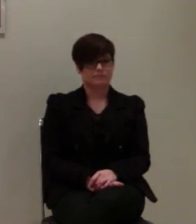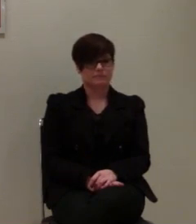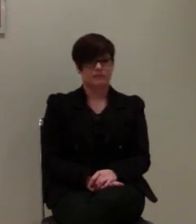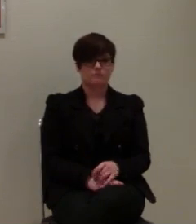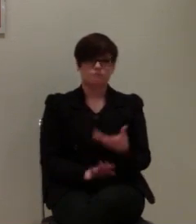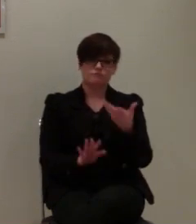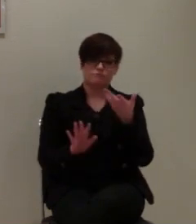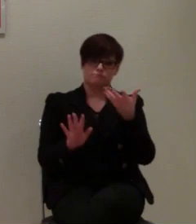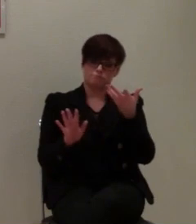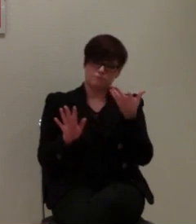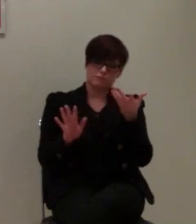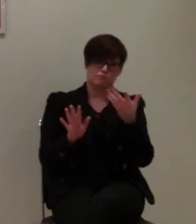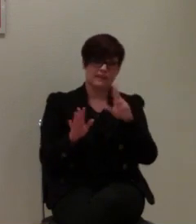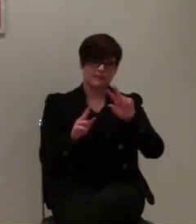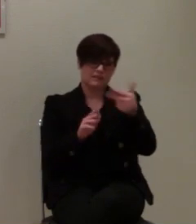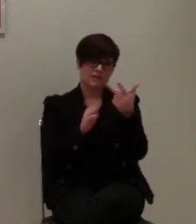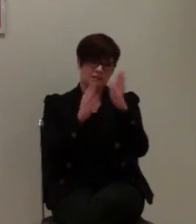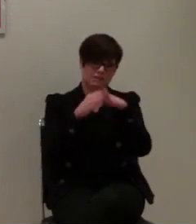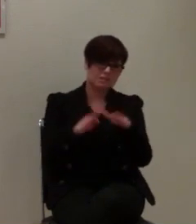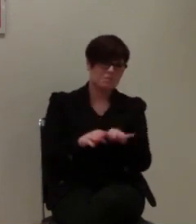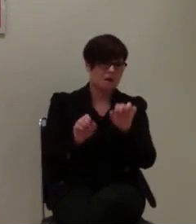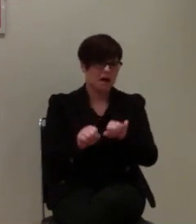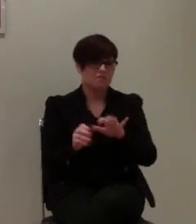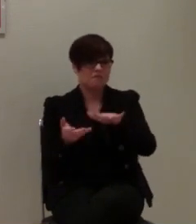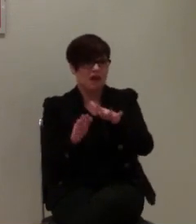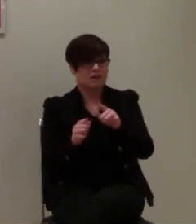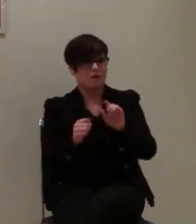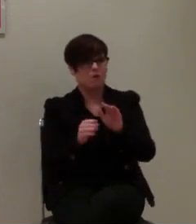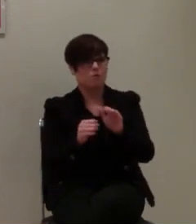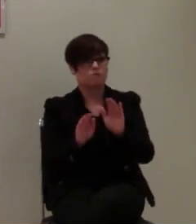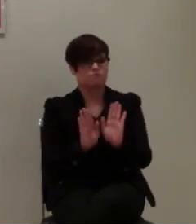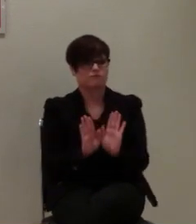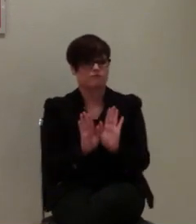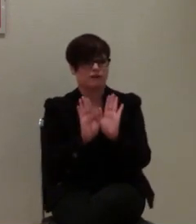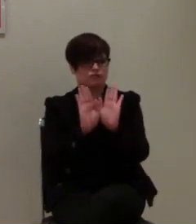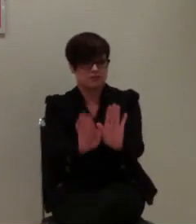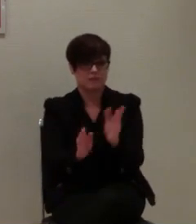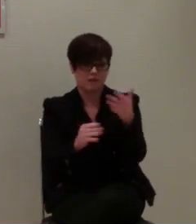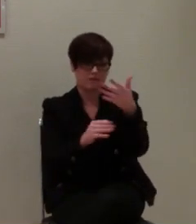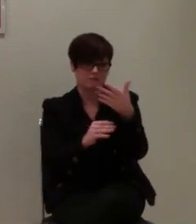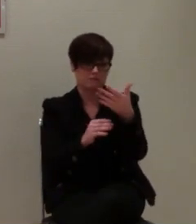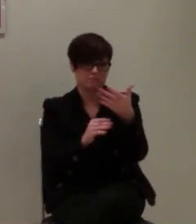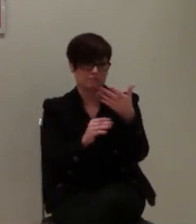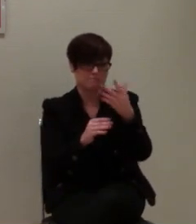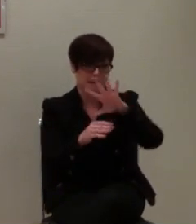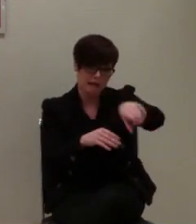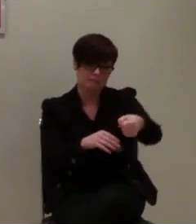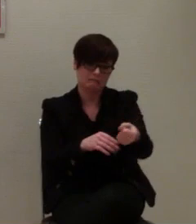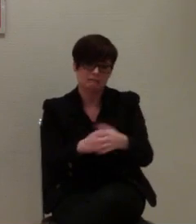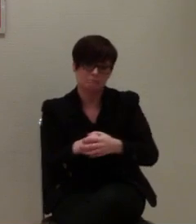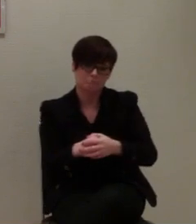Also der dritte Dezember könnte man ja vielleicht dann auch nochmal nach hinten verschieben, das könnte ich mir dann eher vorstellen.